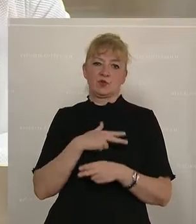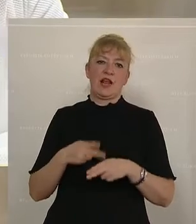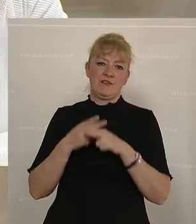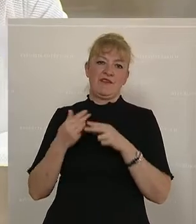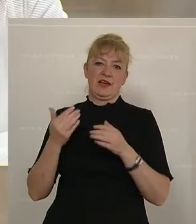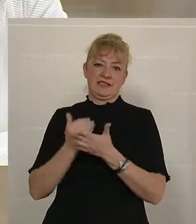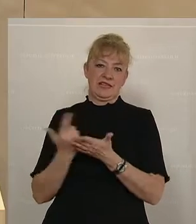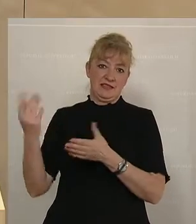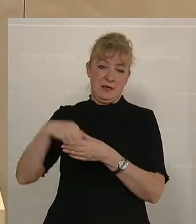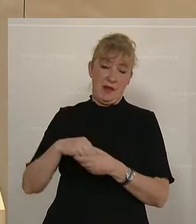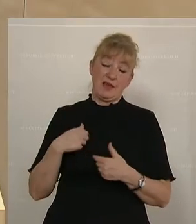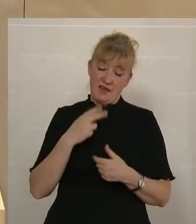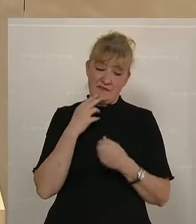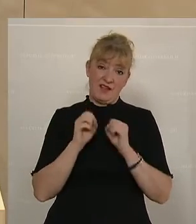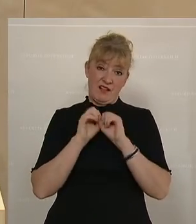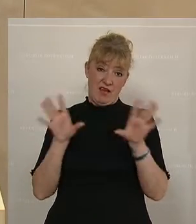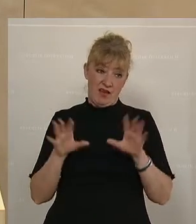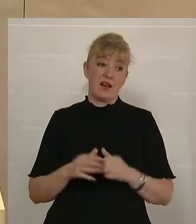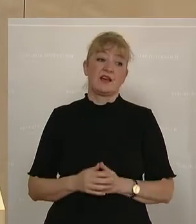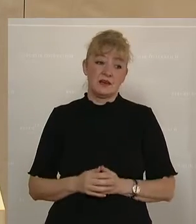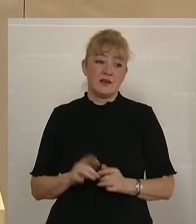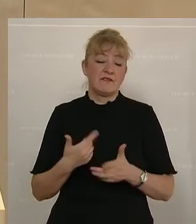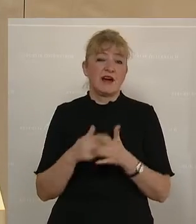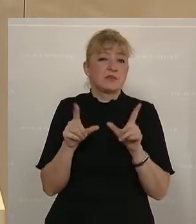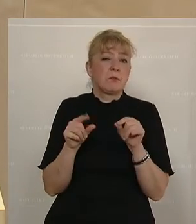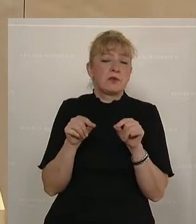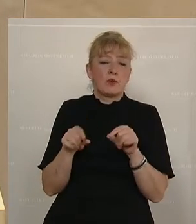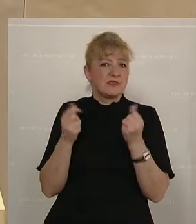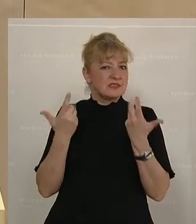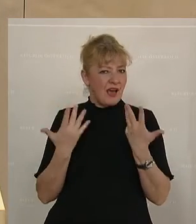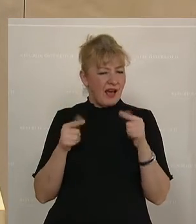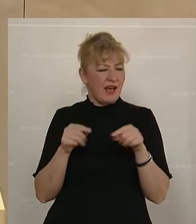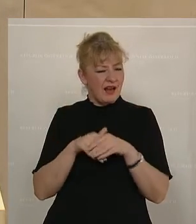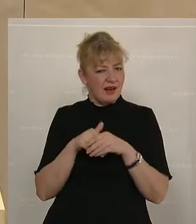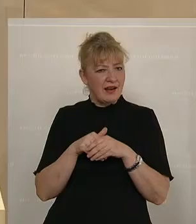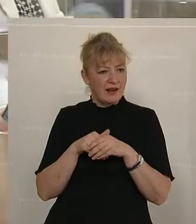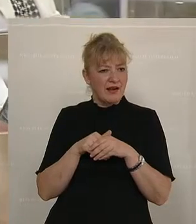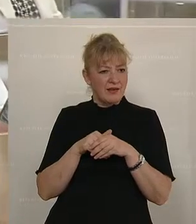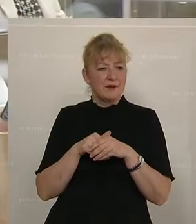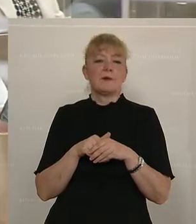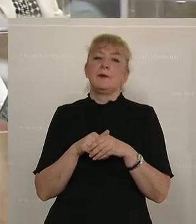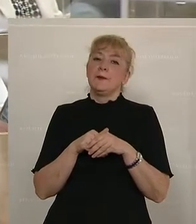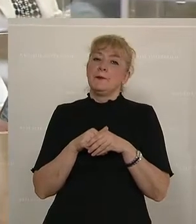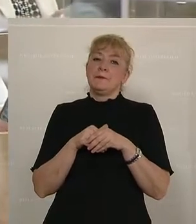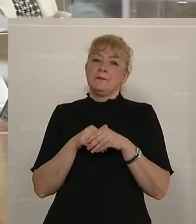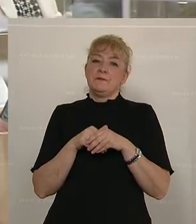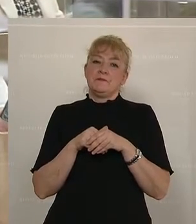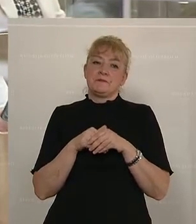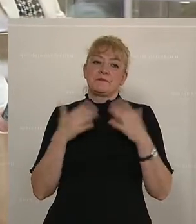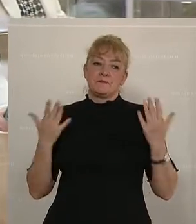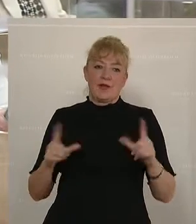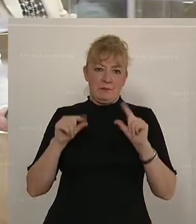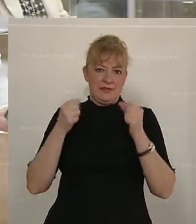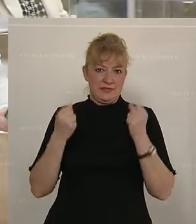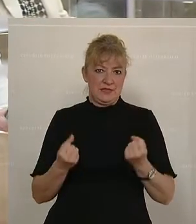Und ich möchte es auch einmal verdeutlichen in Zahlen und in Werken, was das in Zahlen und in bekuniärer Hinsicht bedeutet. Die